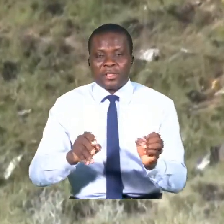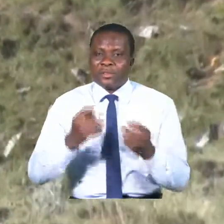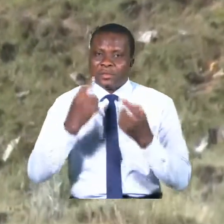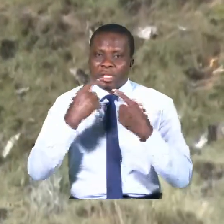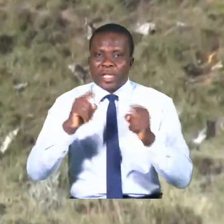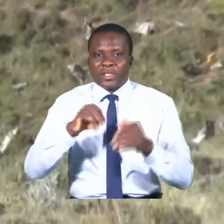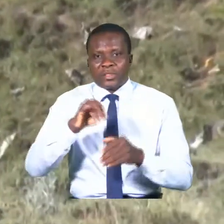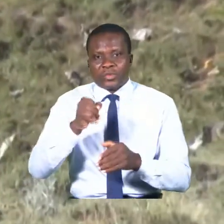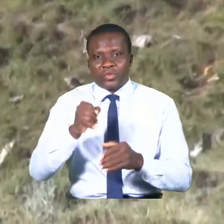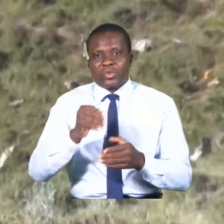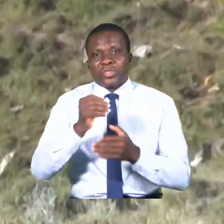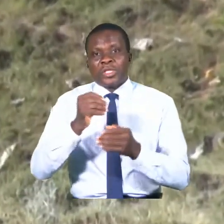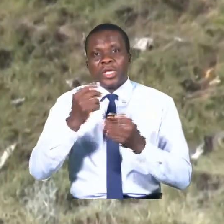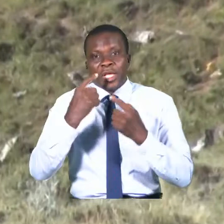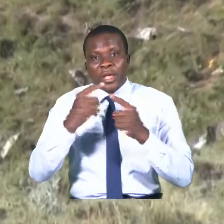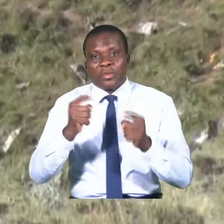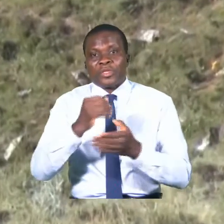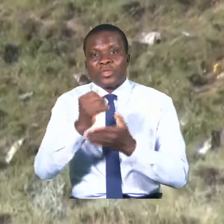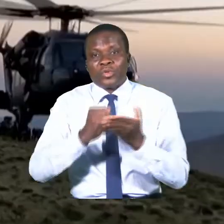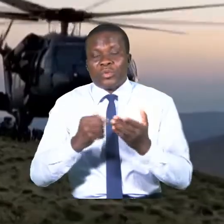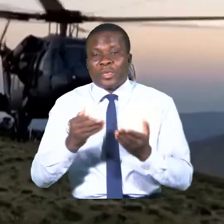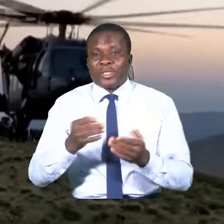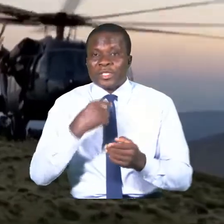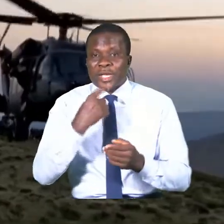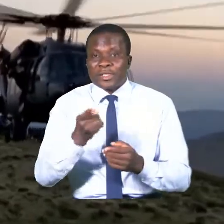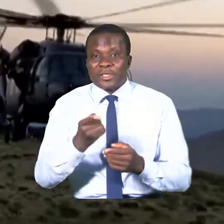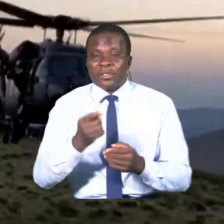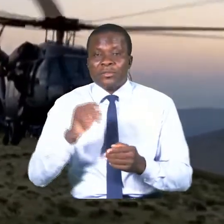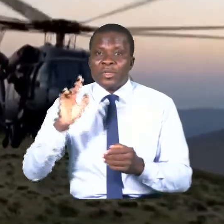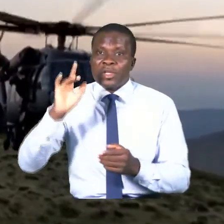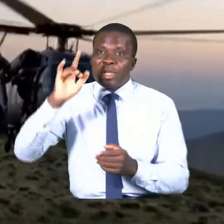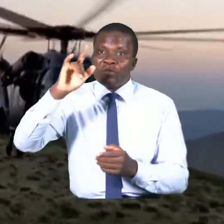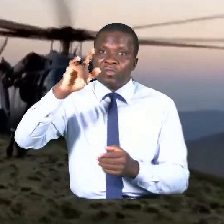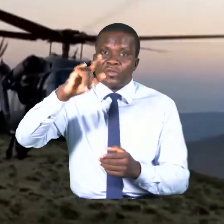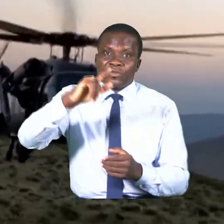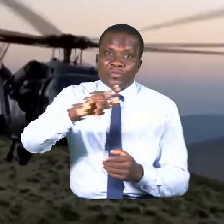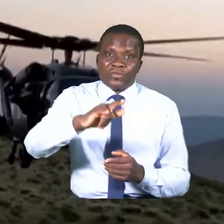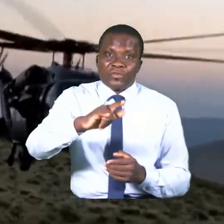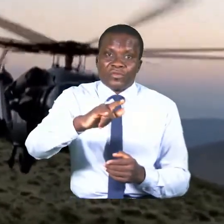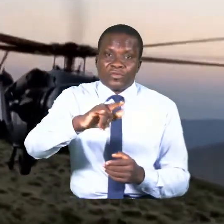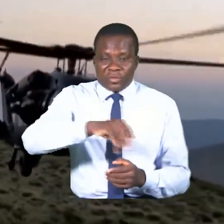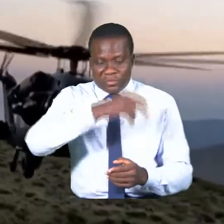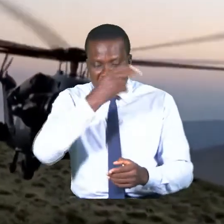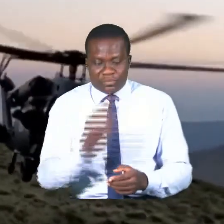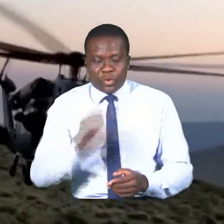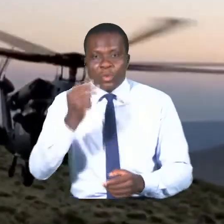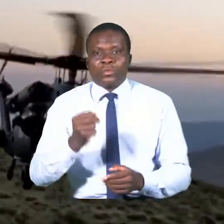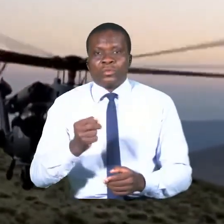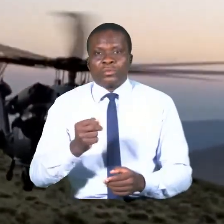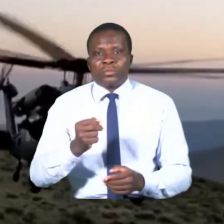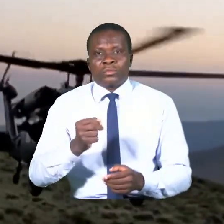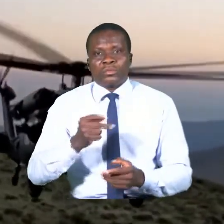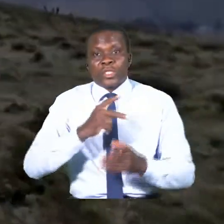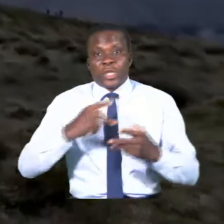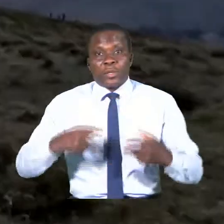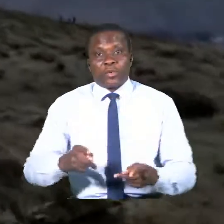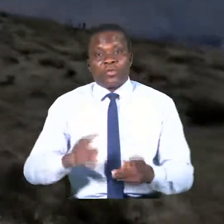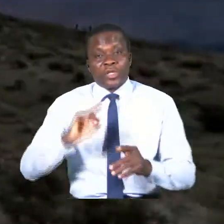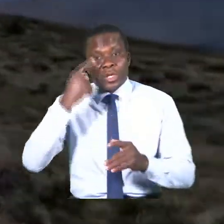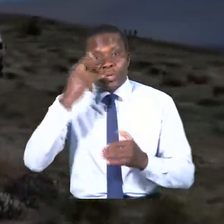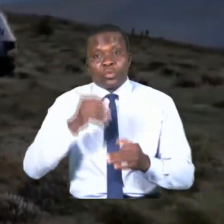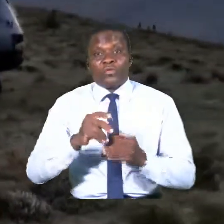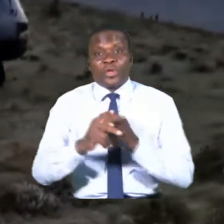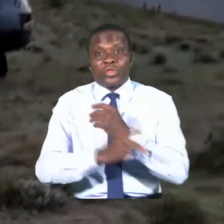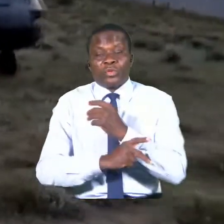l'agence de presse officielle Anadolu. L'avion de reconnaissance a chuté dans la province de Vannes. Le gouverneur de la province